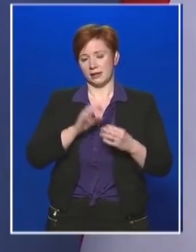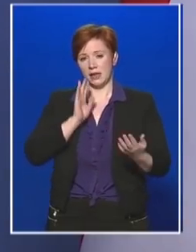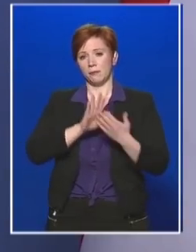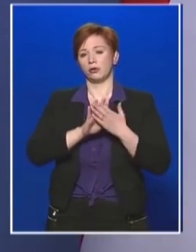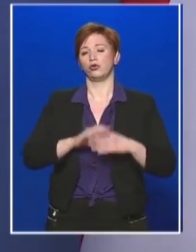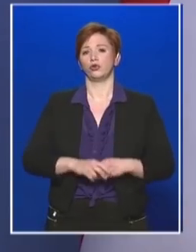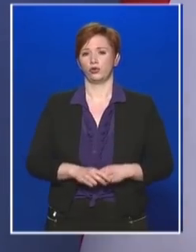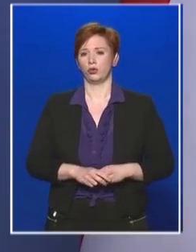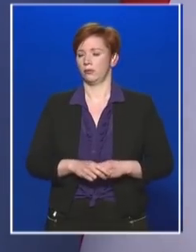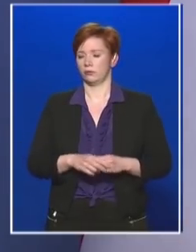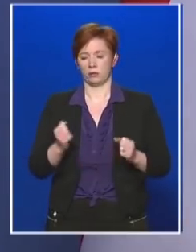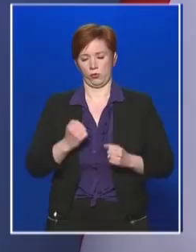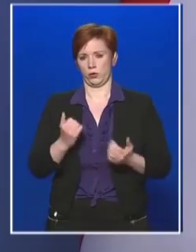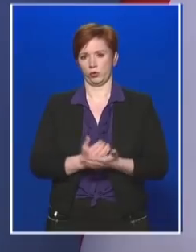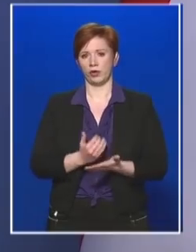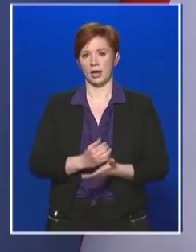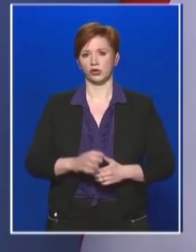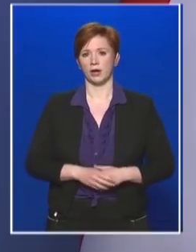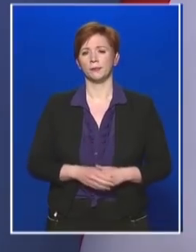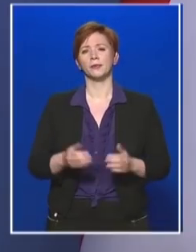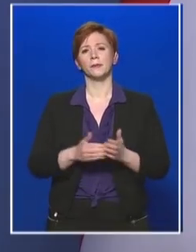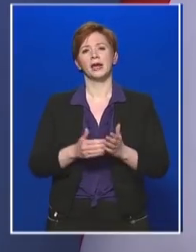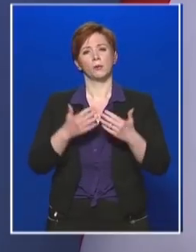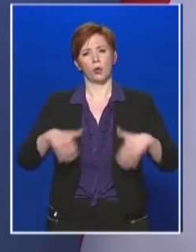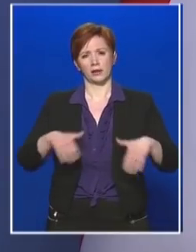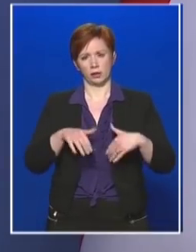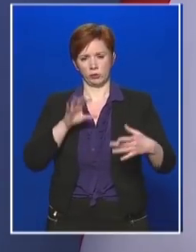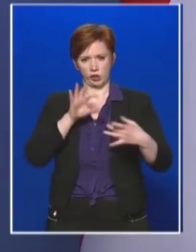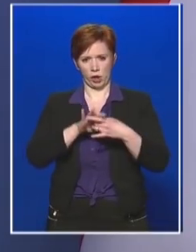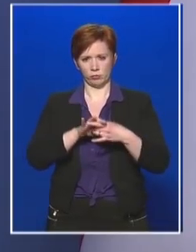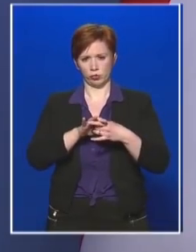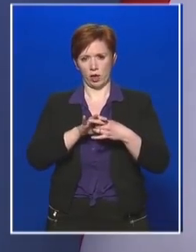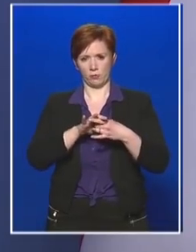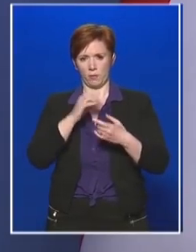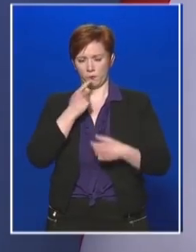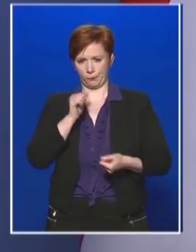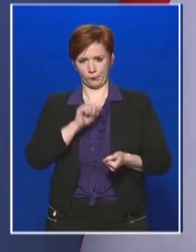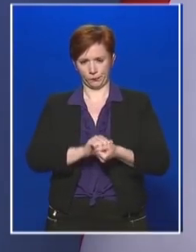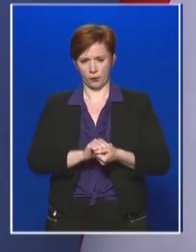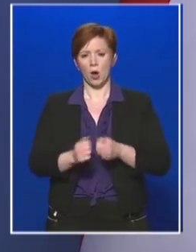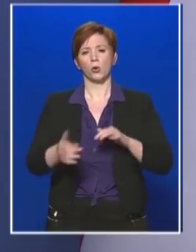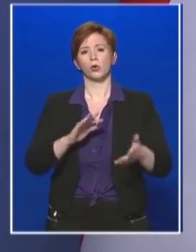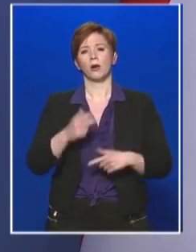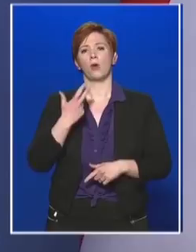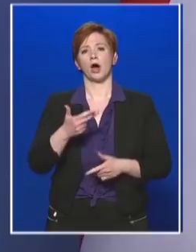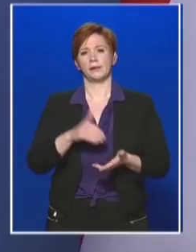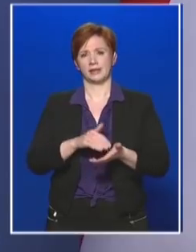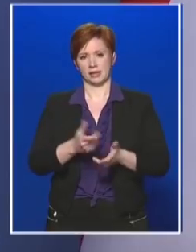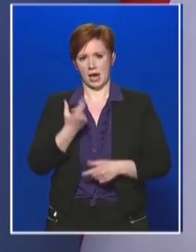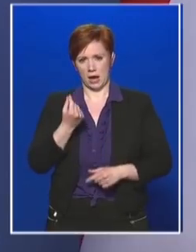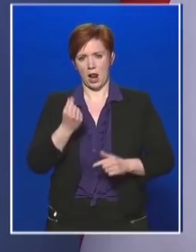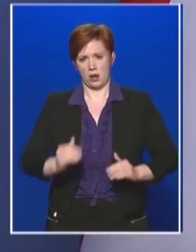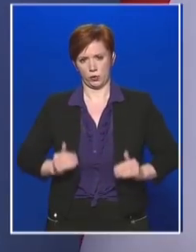munkanélküliséggel kapcsolatosan szeretnék mondani, körülbelül 30 ezerrel nőtt a munkanélküliek száma,